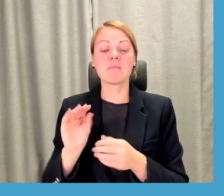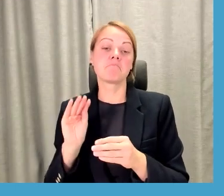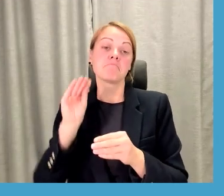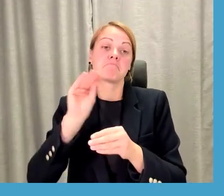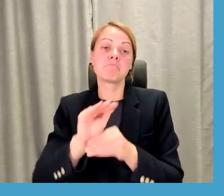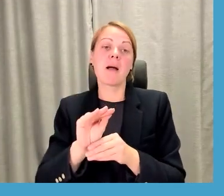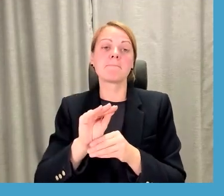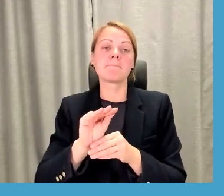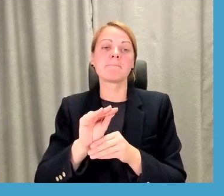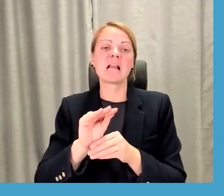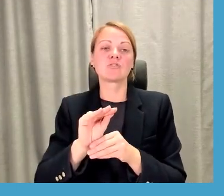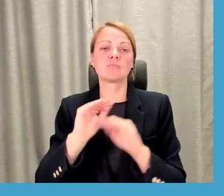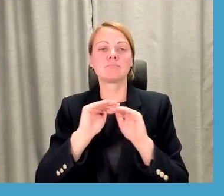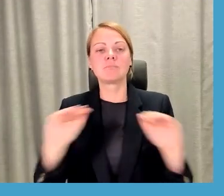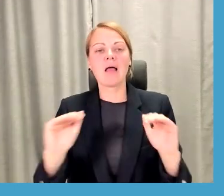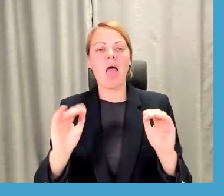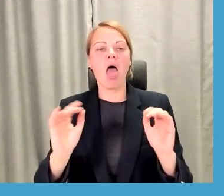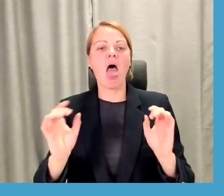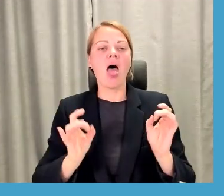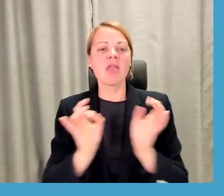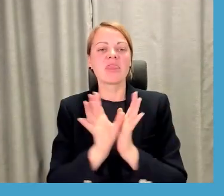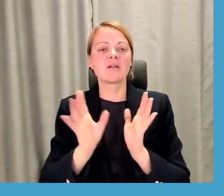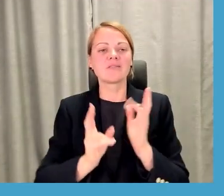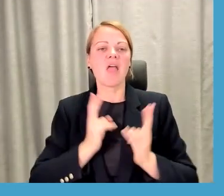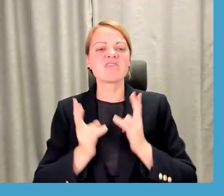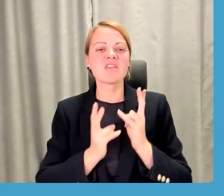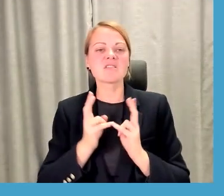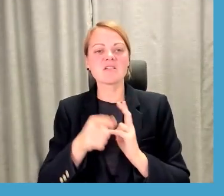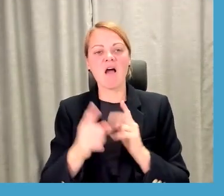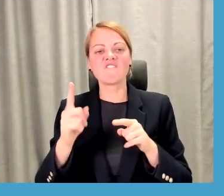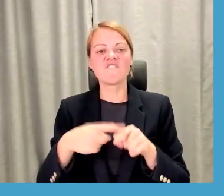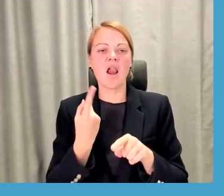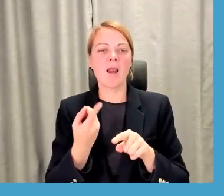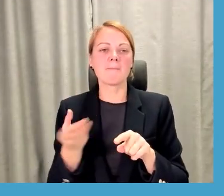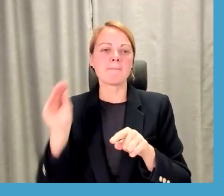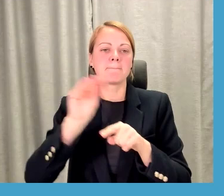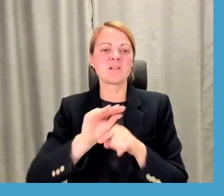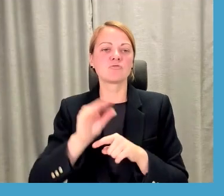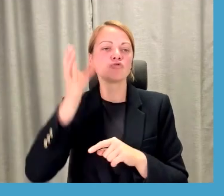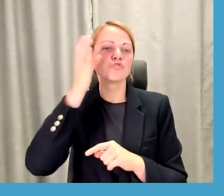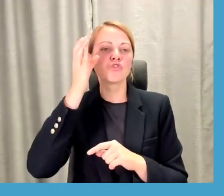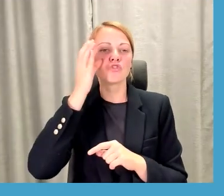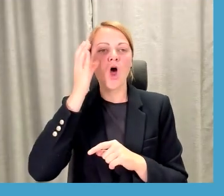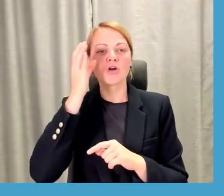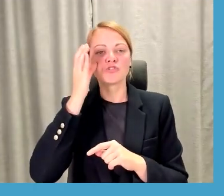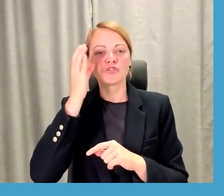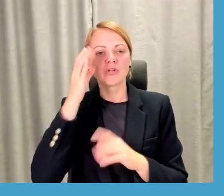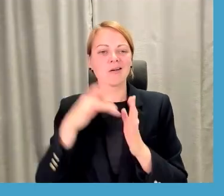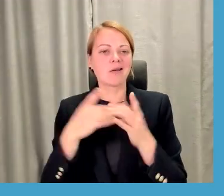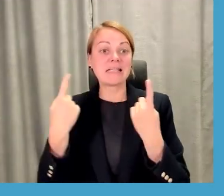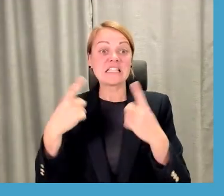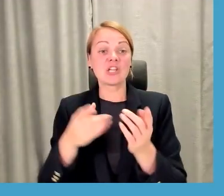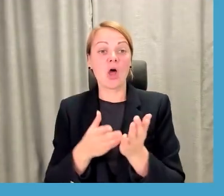papadzināšanām. Pieņemsim enerģētika, ir arī vēl kādas zināšanas, nu, kādā citā